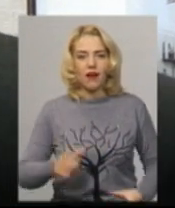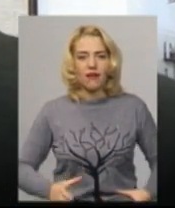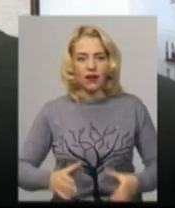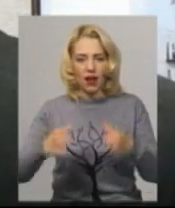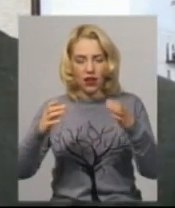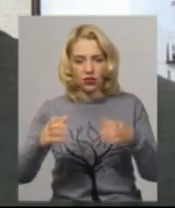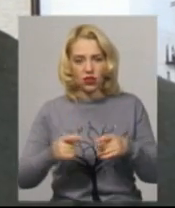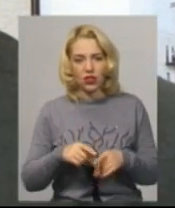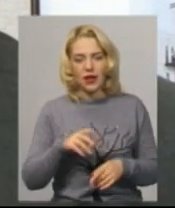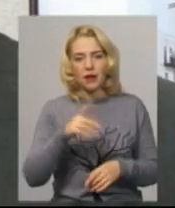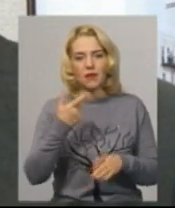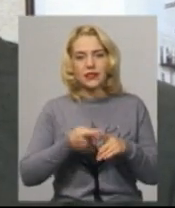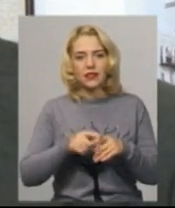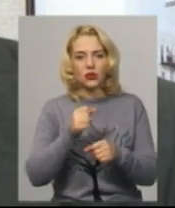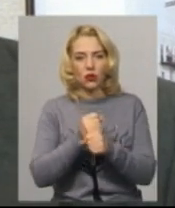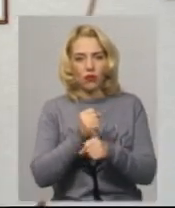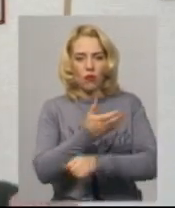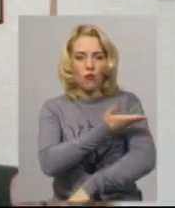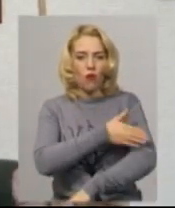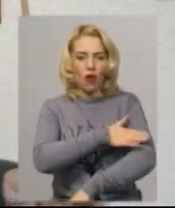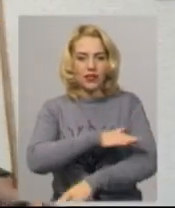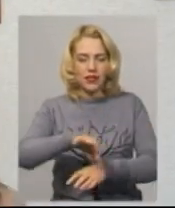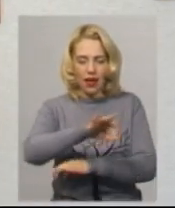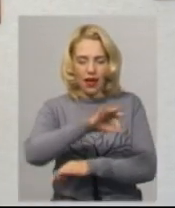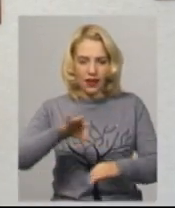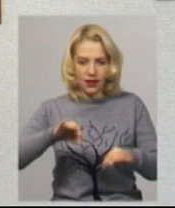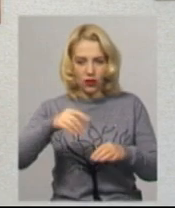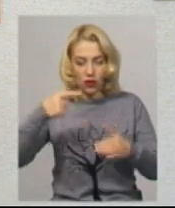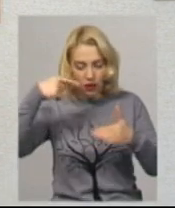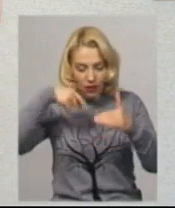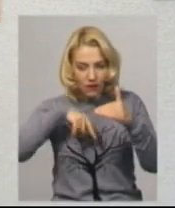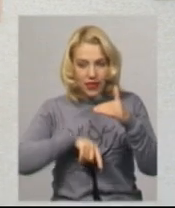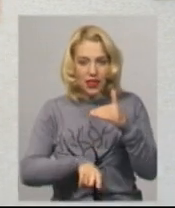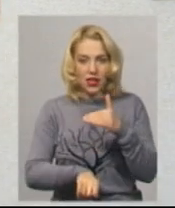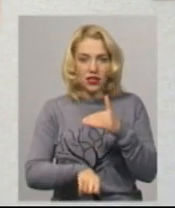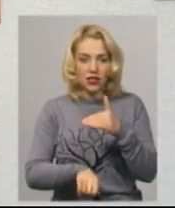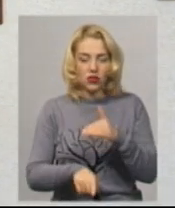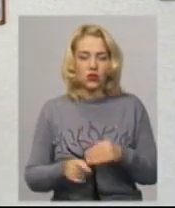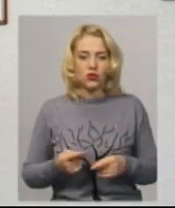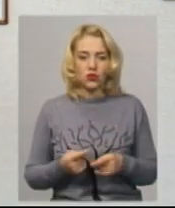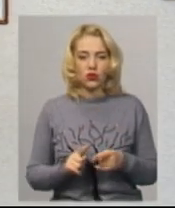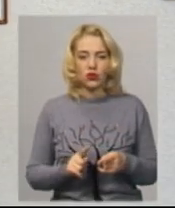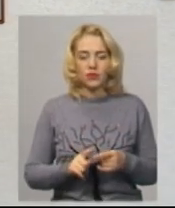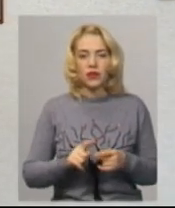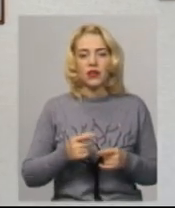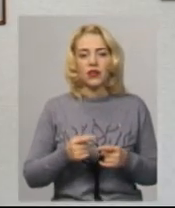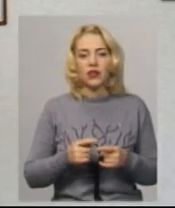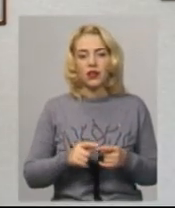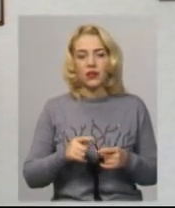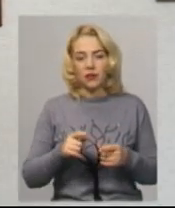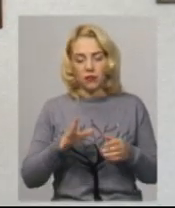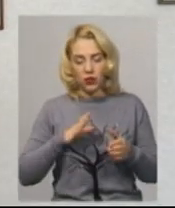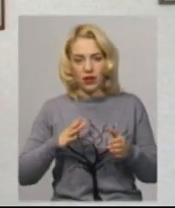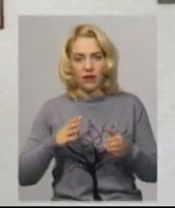поїзський архітектор Станіслав Рублєвський. Внизу між колонами, як зараз зруйновано після пожежі, в